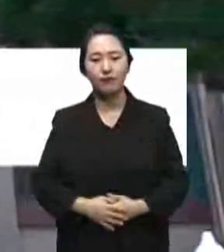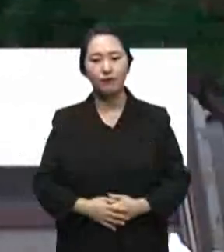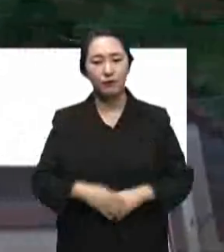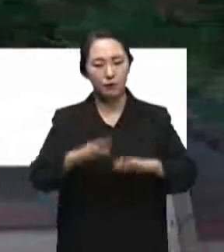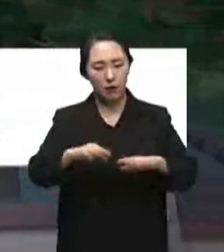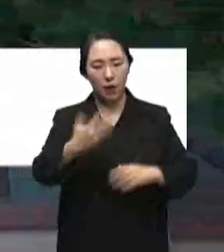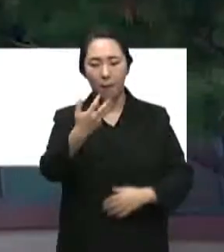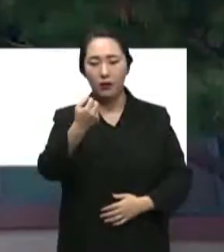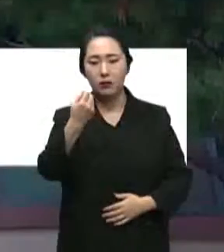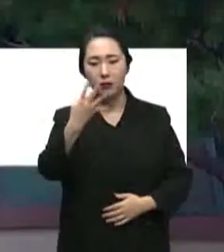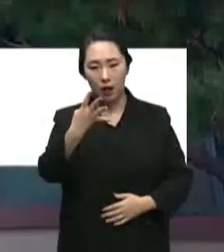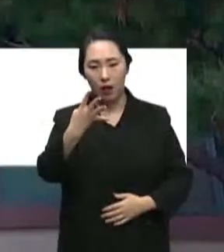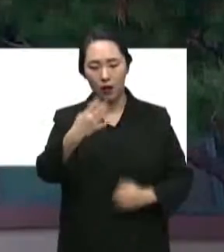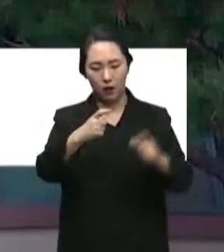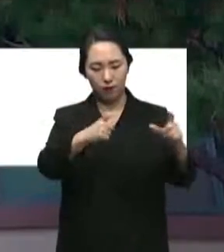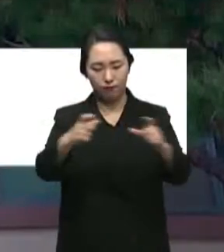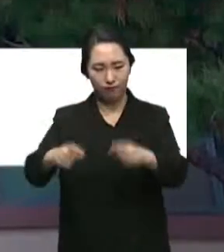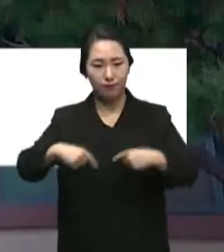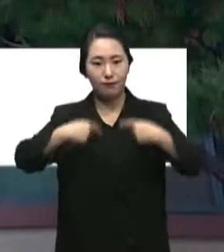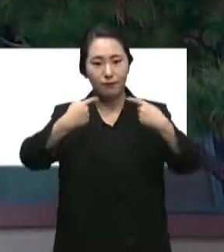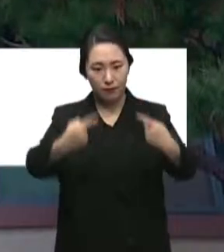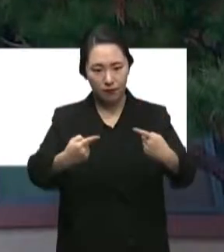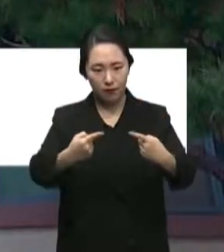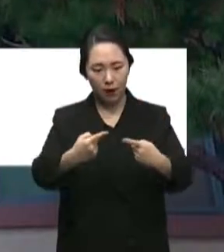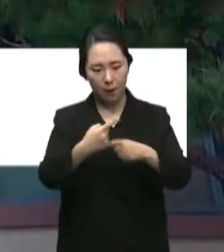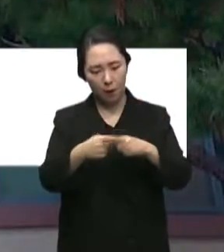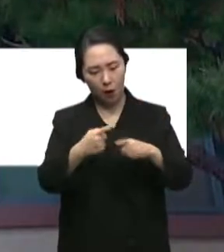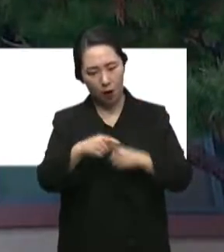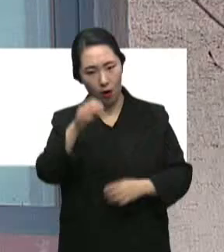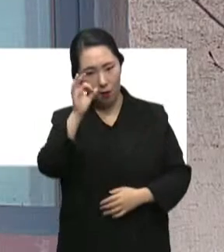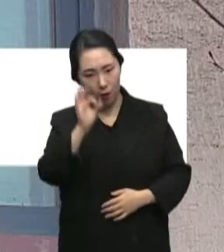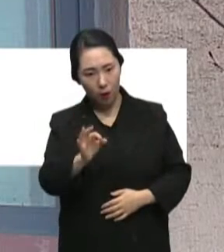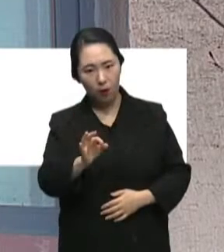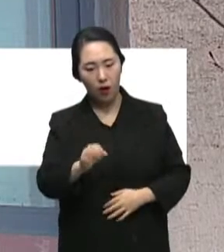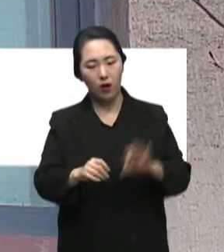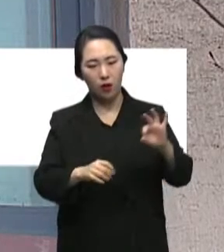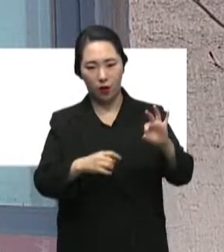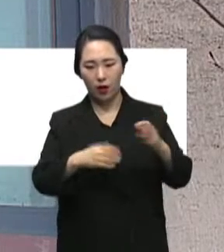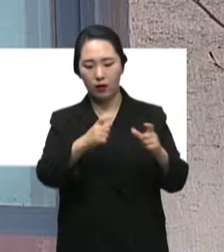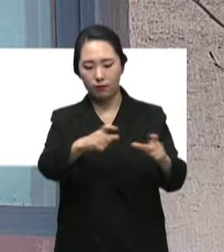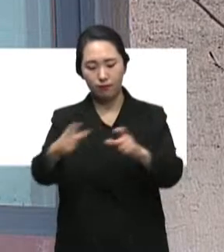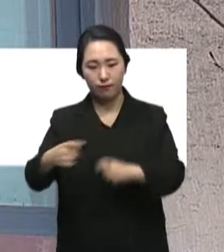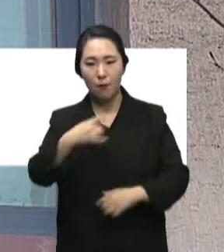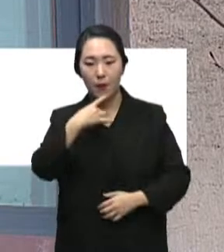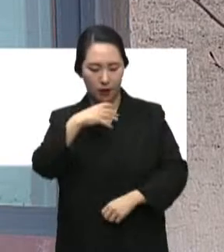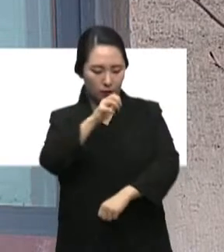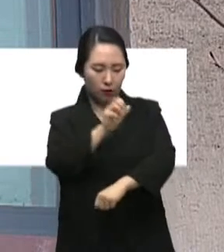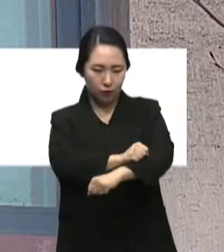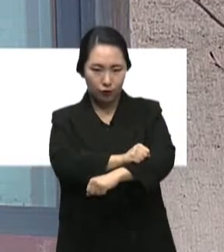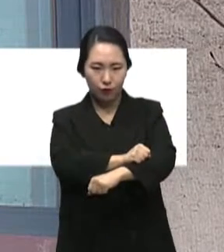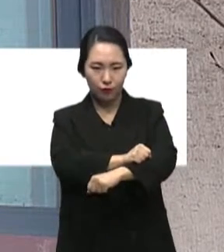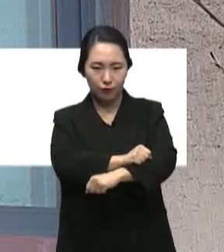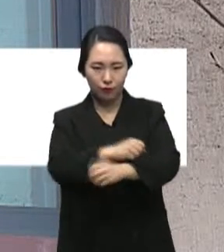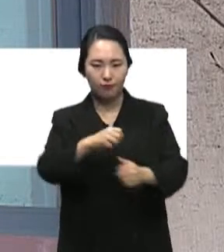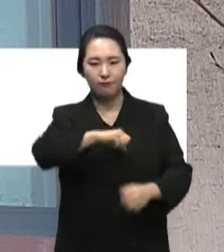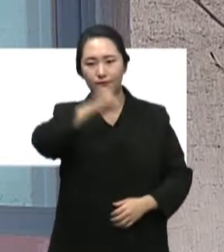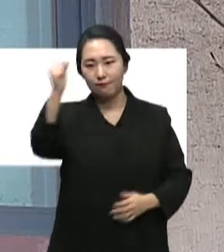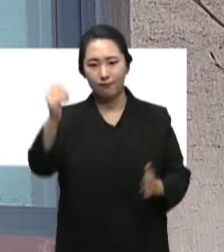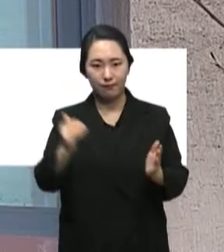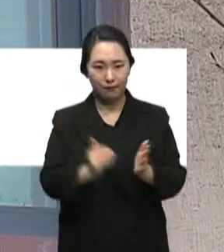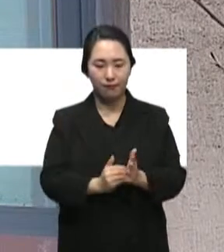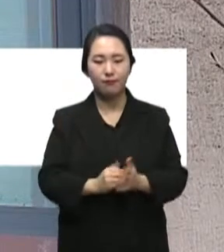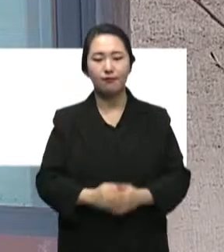87개 지자체가 참여했으며 전문가 성과평가를 거쳐 10개 지자체가 우수지자체로 선정됐습니다.